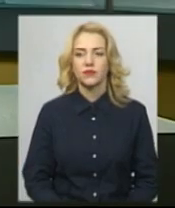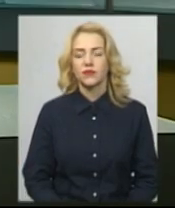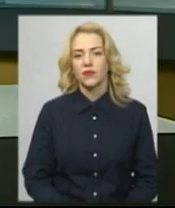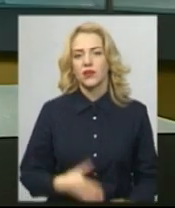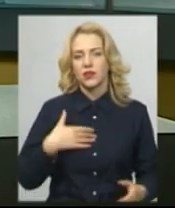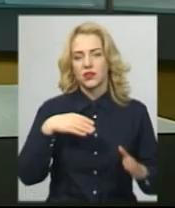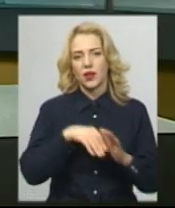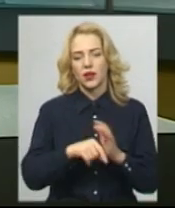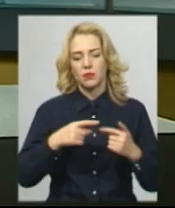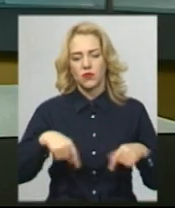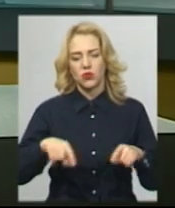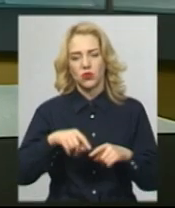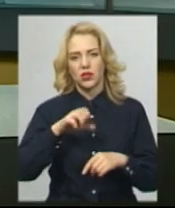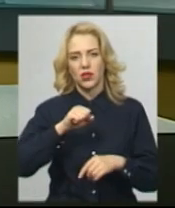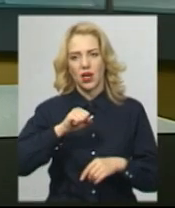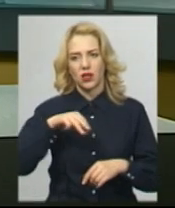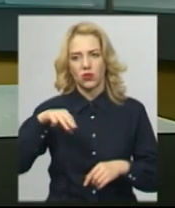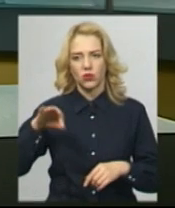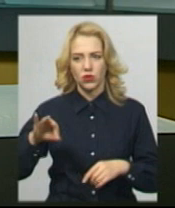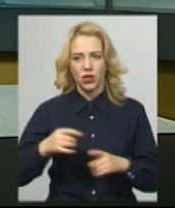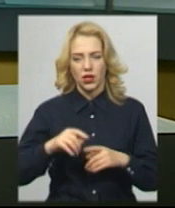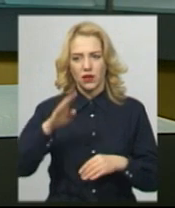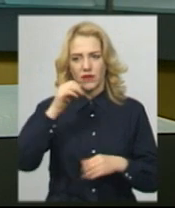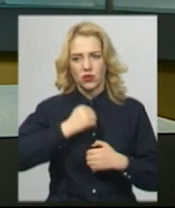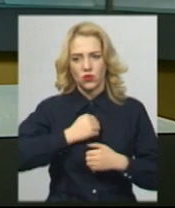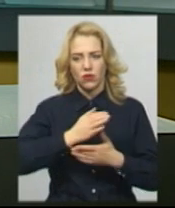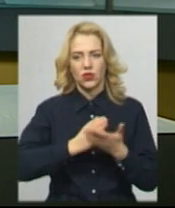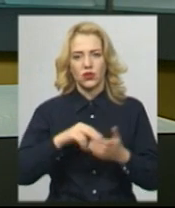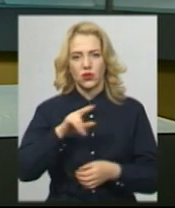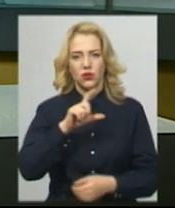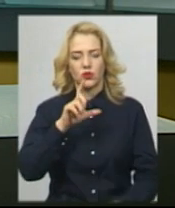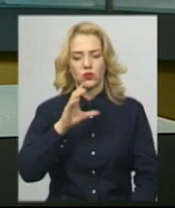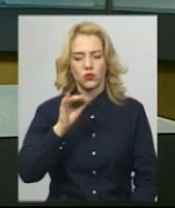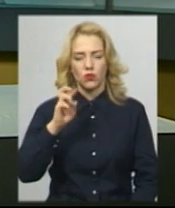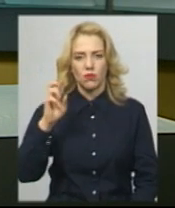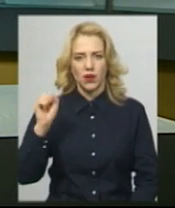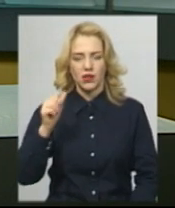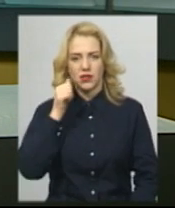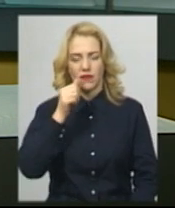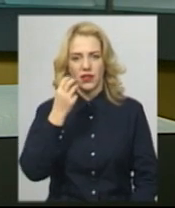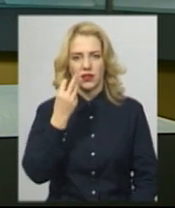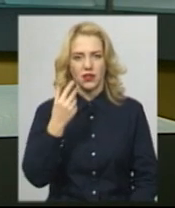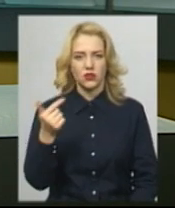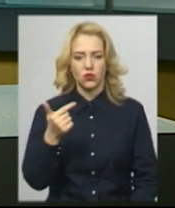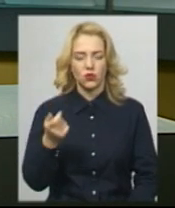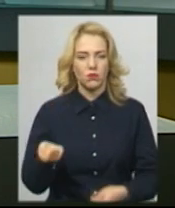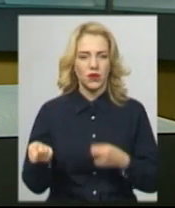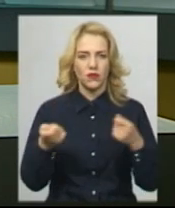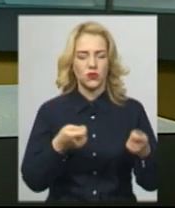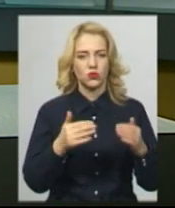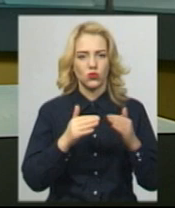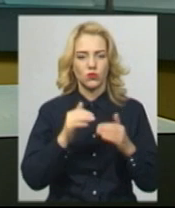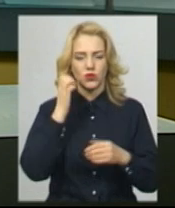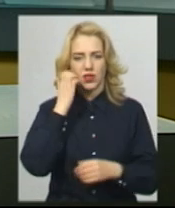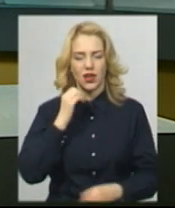Загиблого в зоні операції об'єднаних сил військовослужбовця Андрія Дзюбу завтра, 13 грудня, привезуть додому у Стару Синяву.